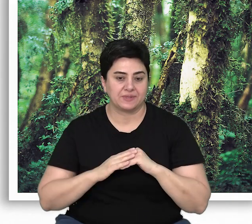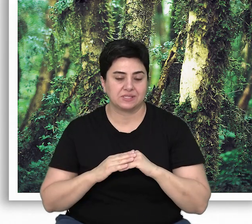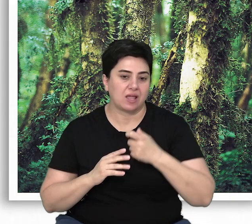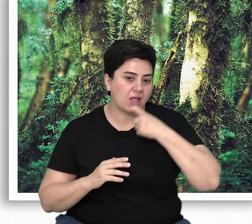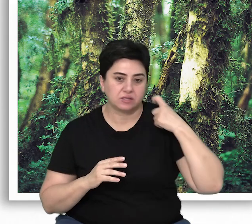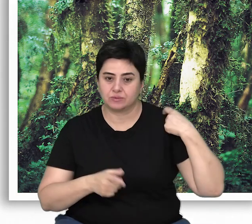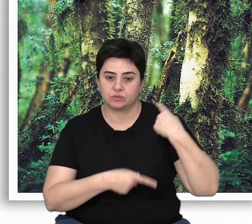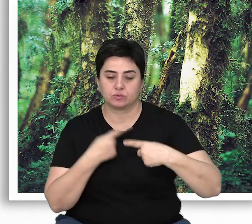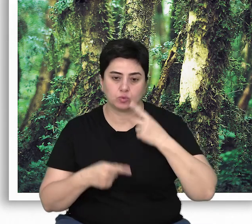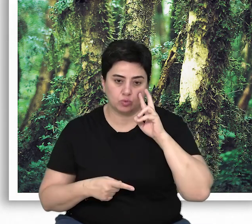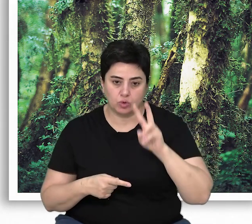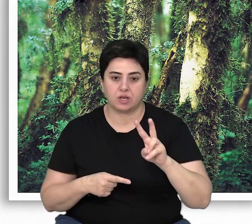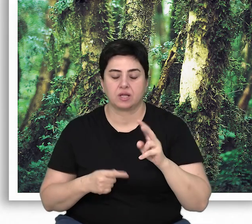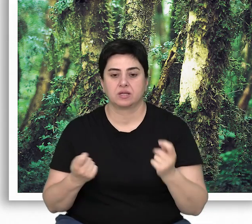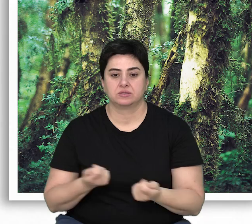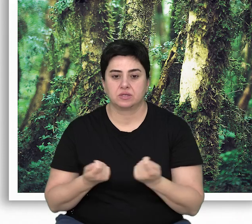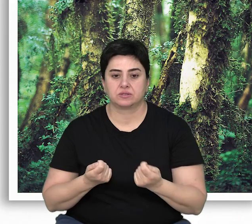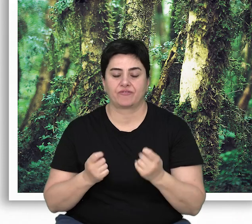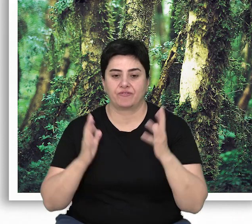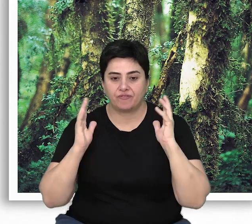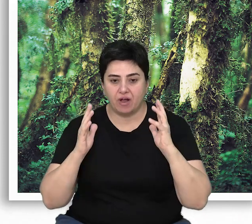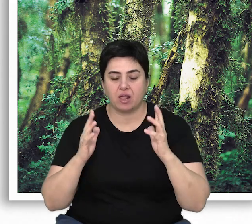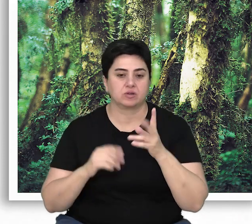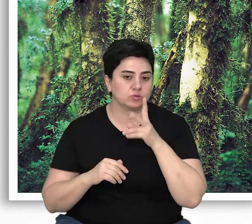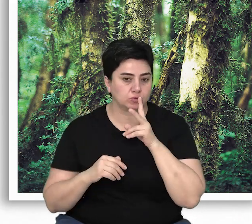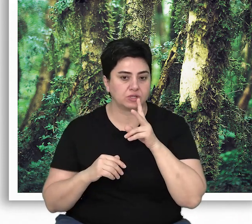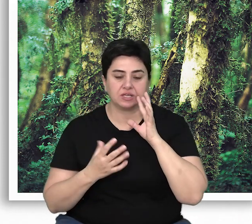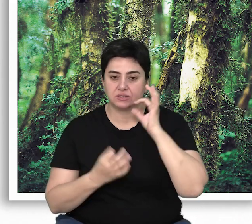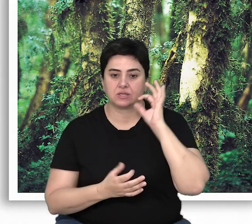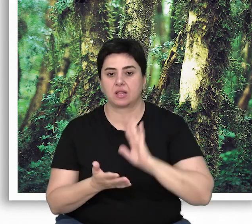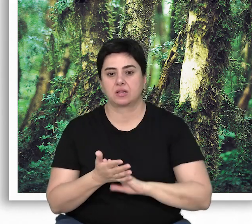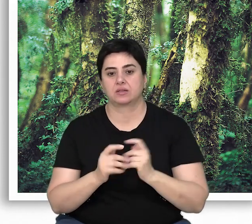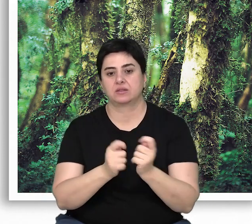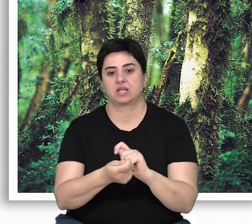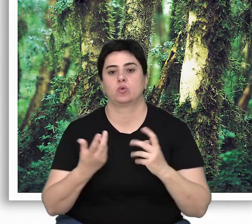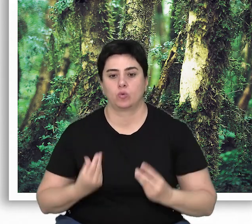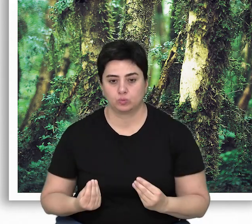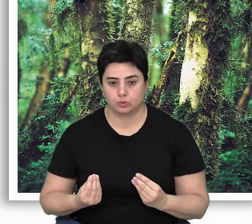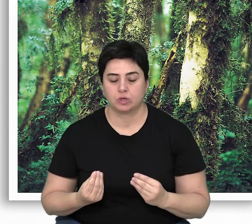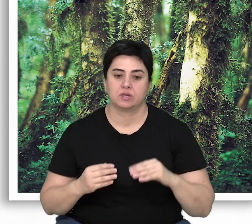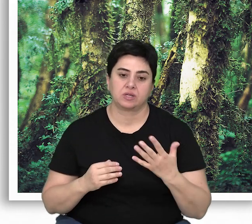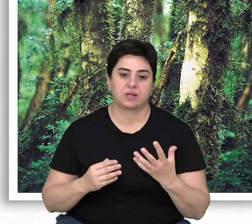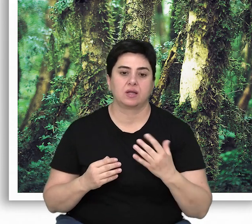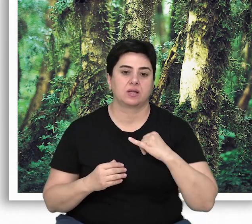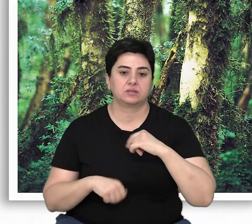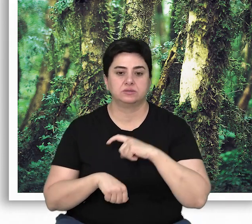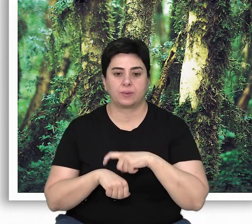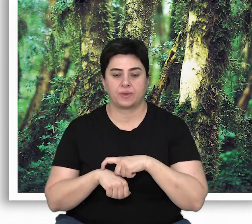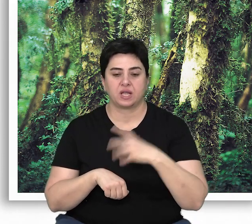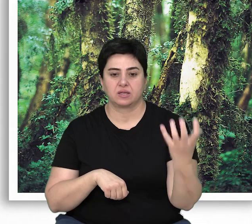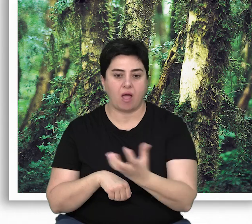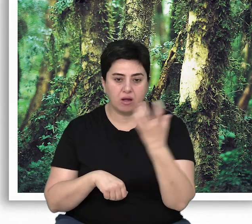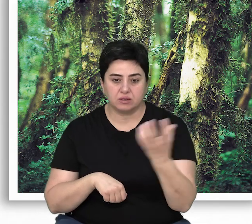yapısı, geçmişten günümüze kadar yapılan çeşitli faaliyetler sonucu insan eliyle değiştirilmiştir ya da yakın